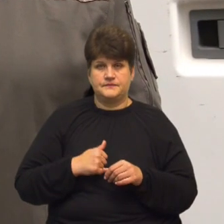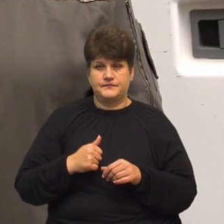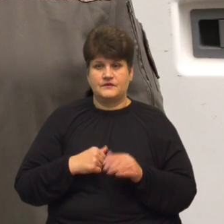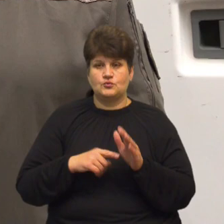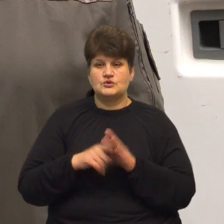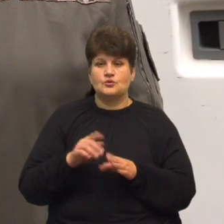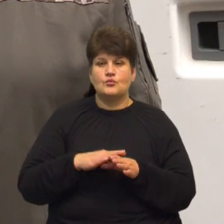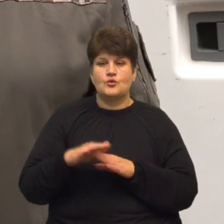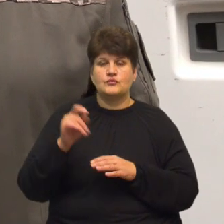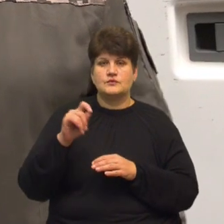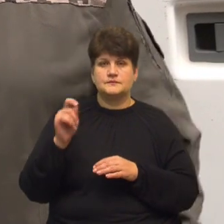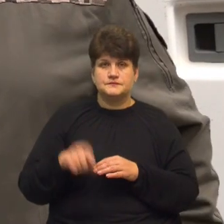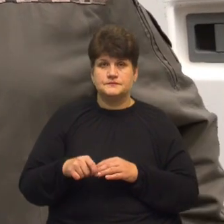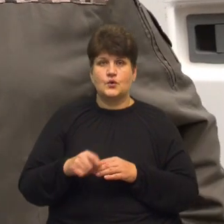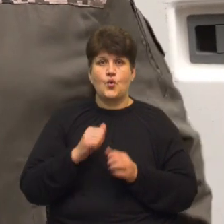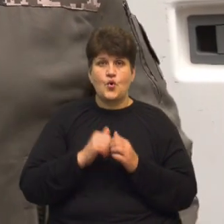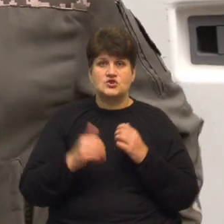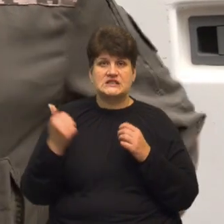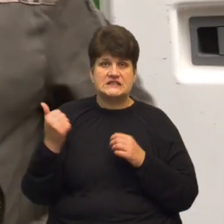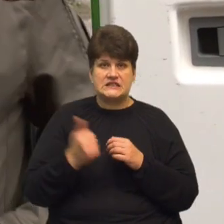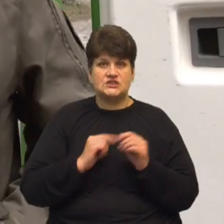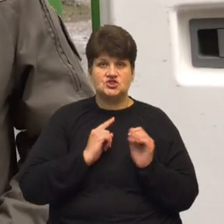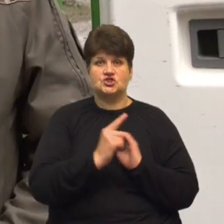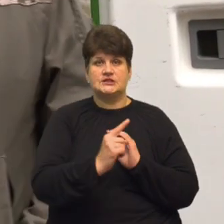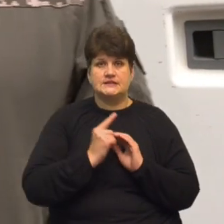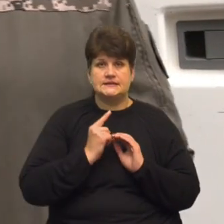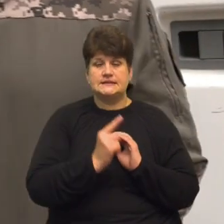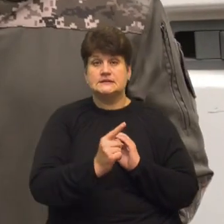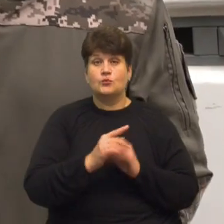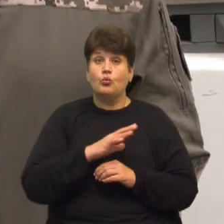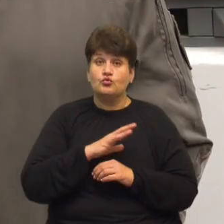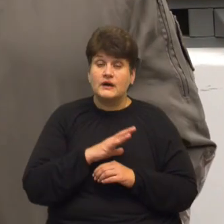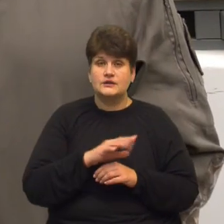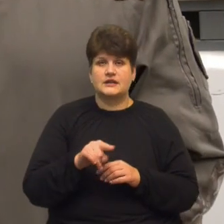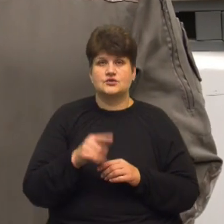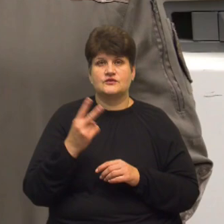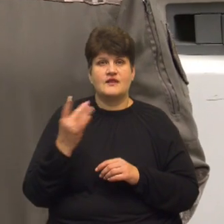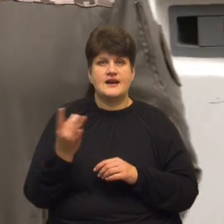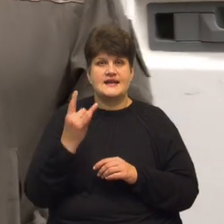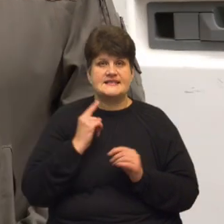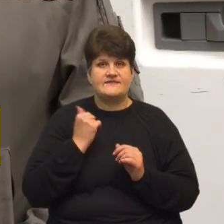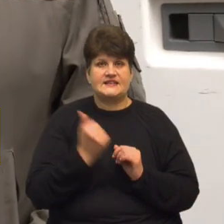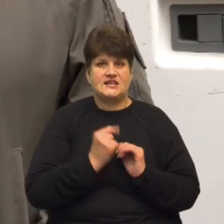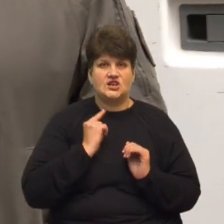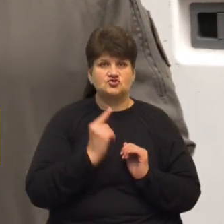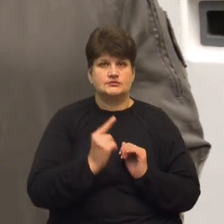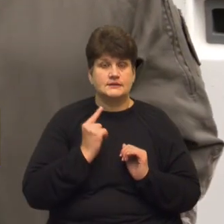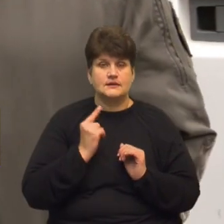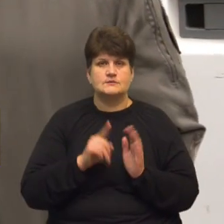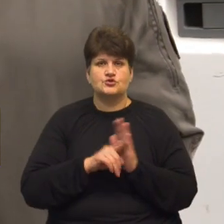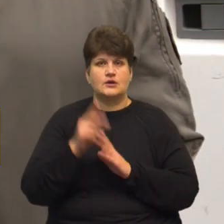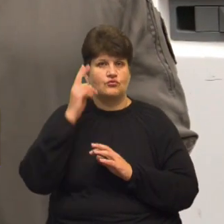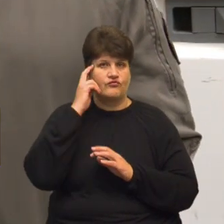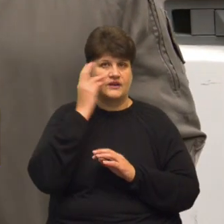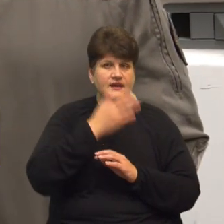повномасштабного вторгнення кожен тиждень їздимо. Бувало таке, що два рейси в тиждень, як спочатку на Київ,